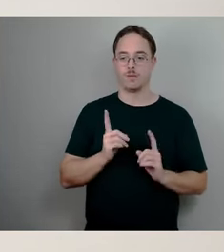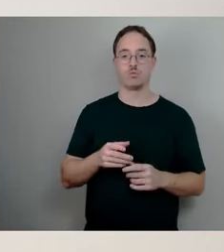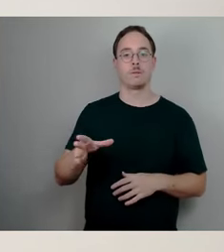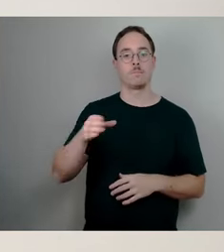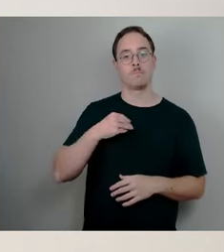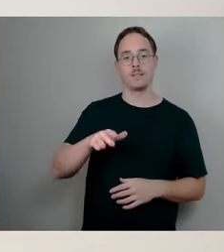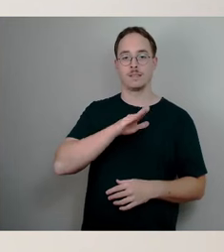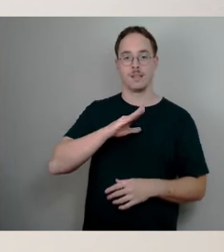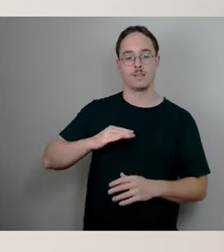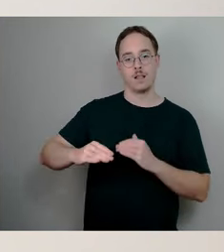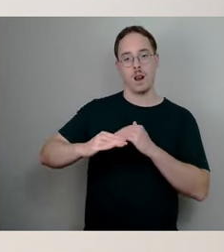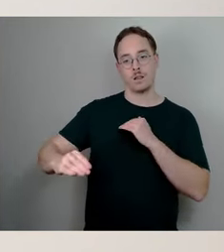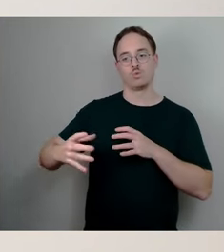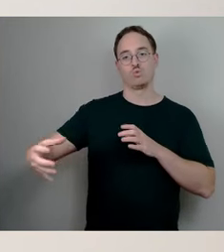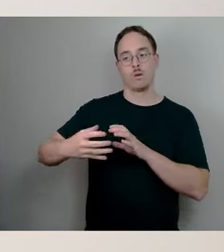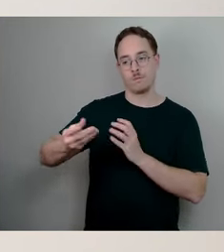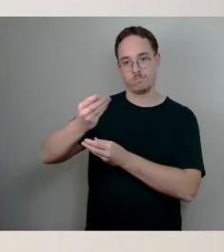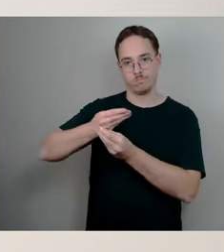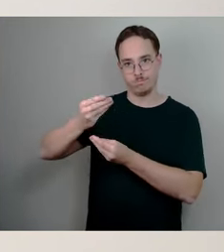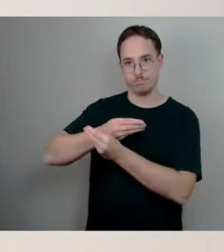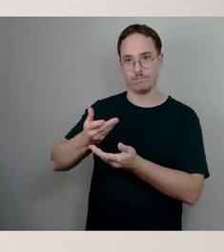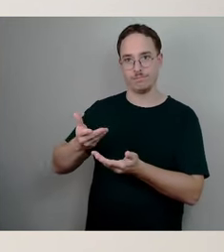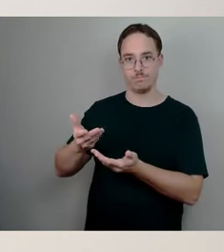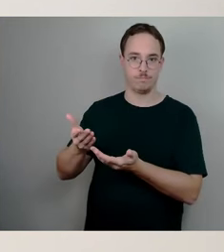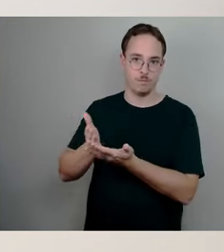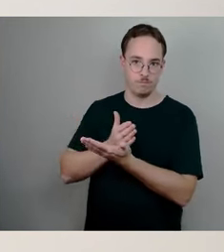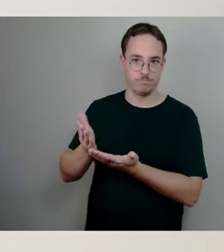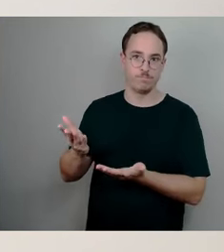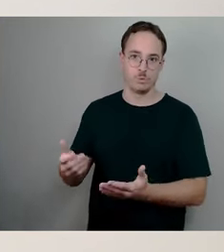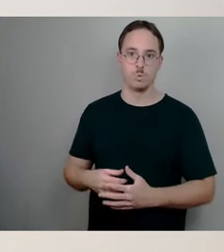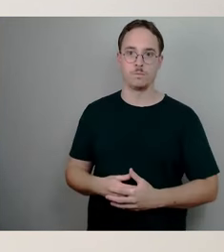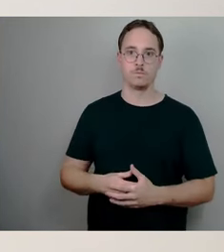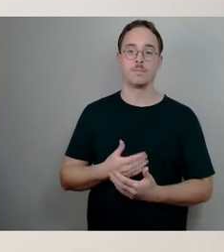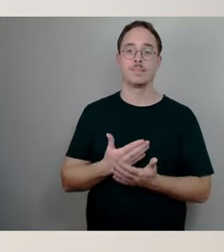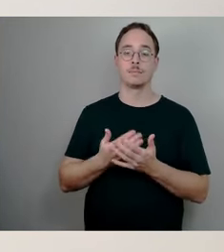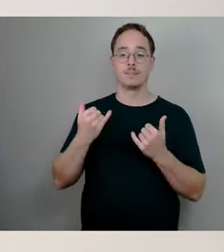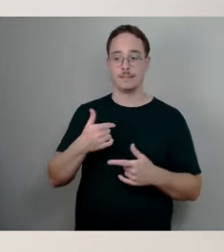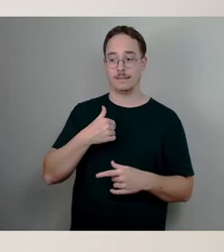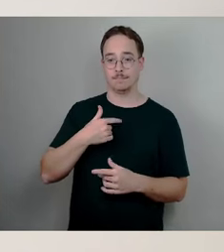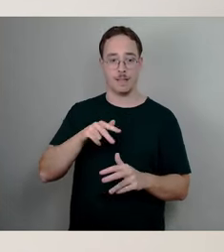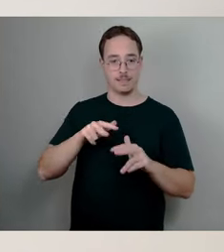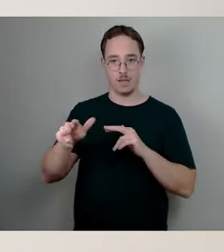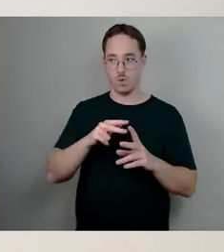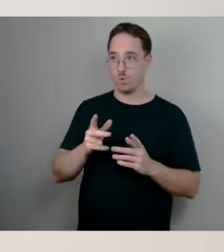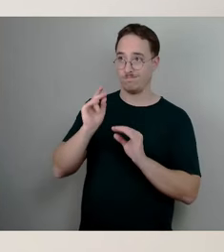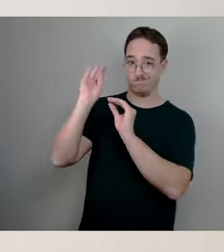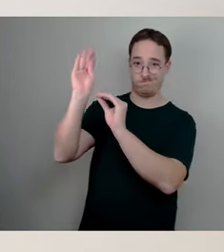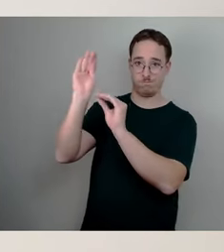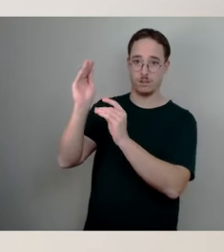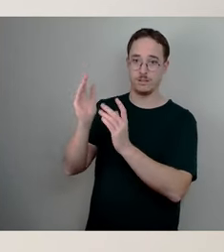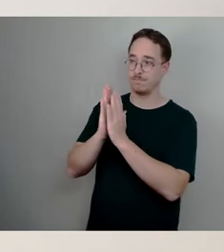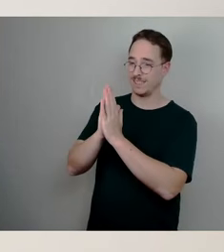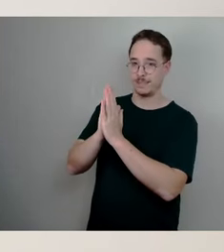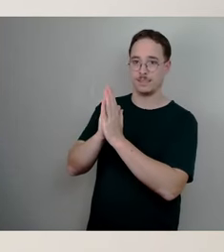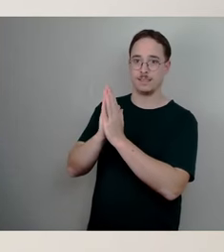Appell an das Land, wenn jetzt die Sondierungs und später Koalitionsverhandlungen aufgenommen